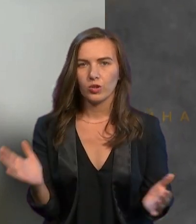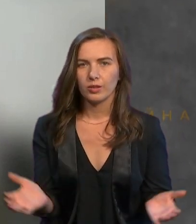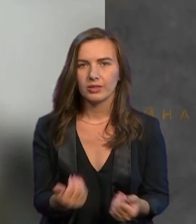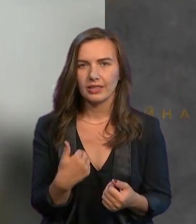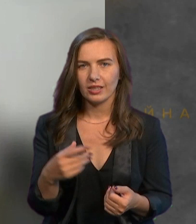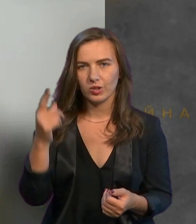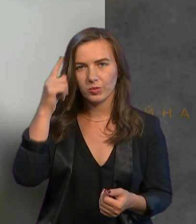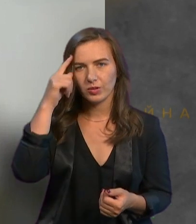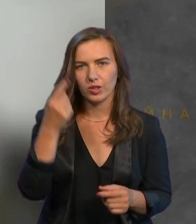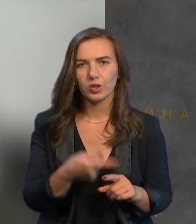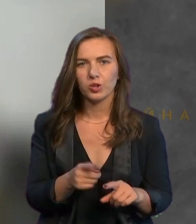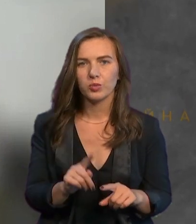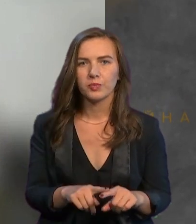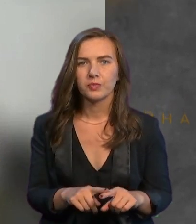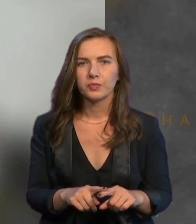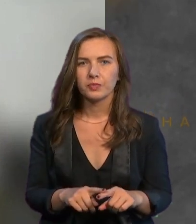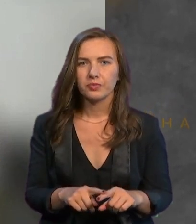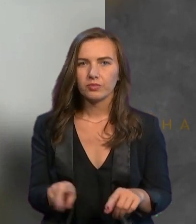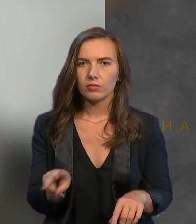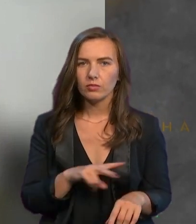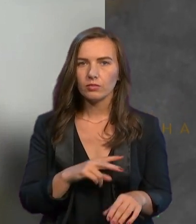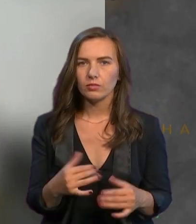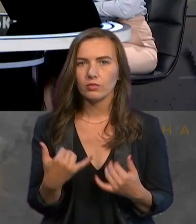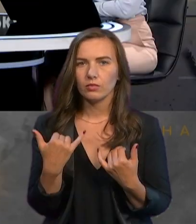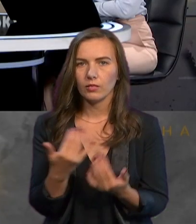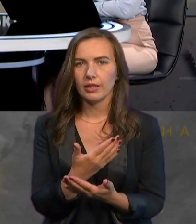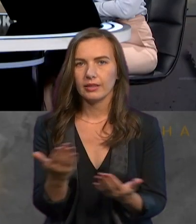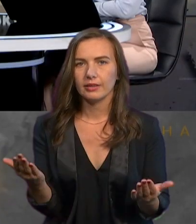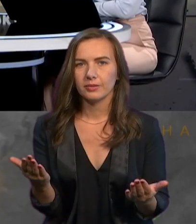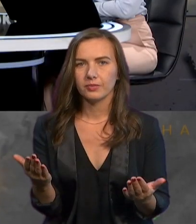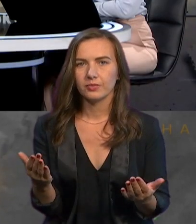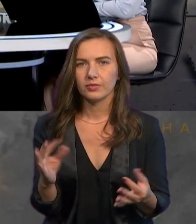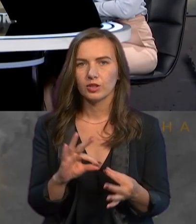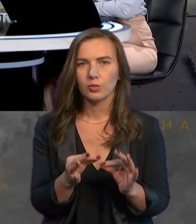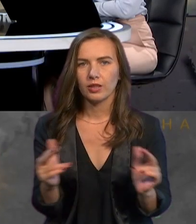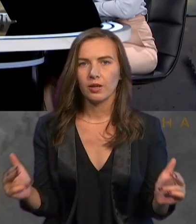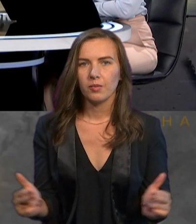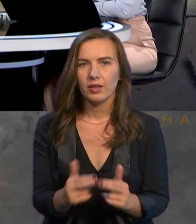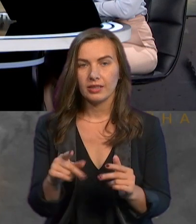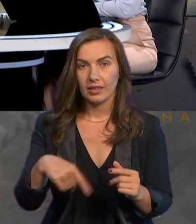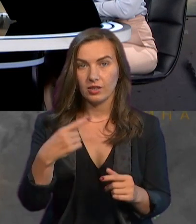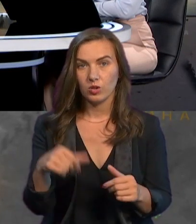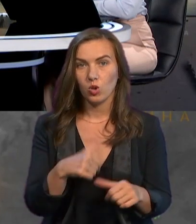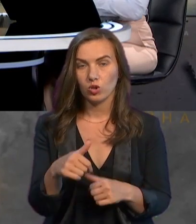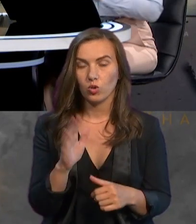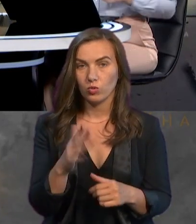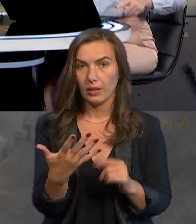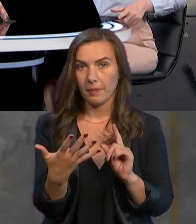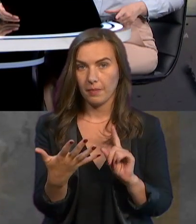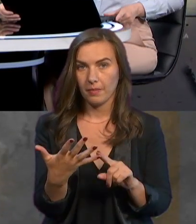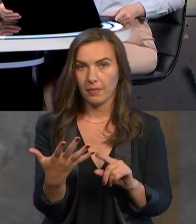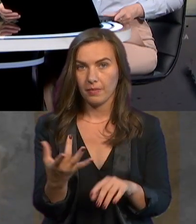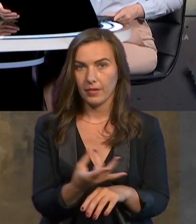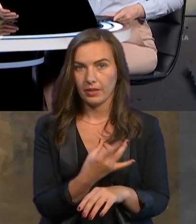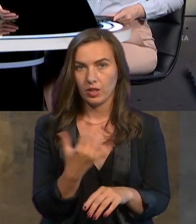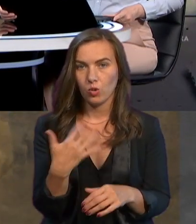думаю. Тому ця нагорода для них. Олімпіада в Парижі наступного року стане для вас п'ятою. У вас вже